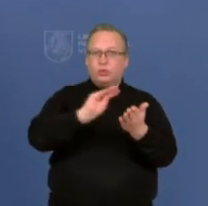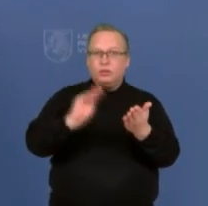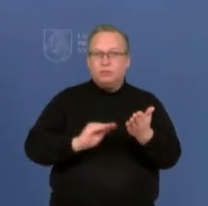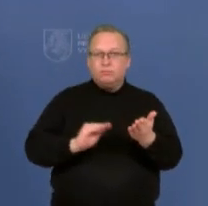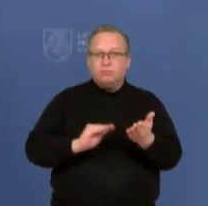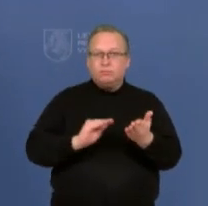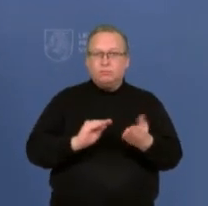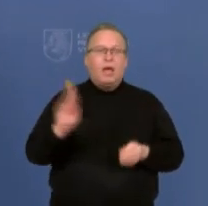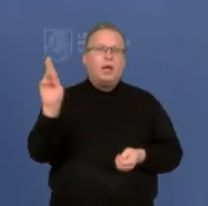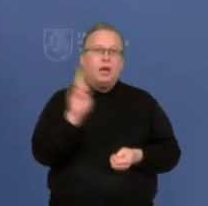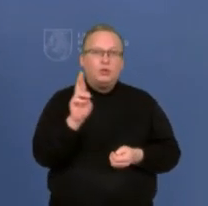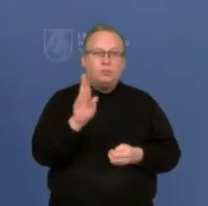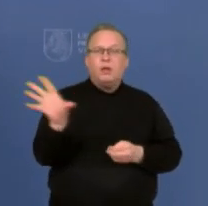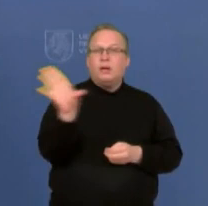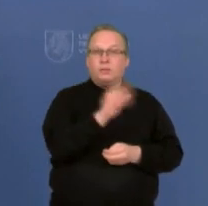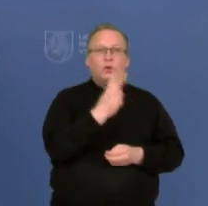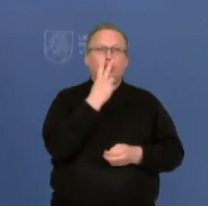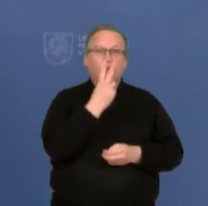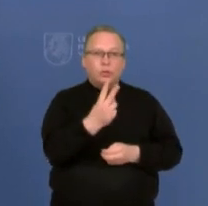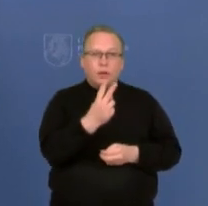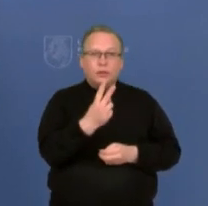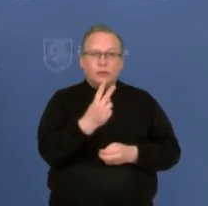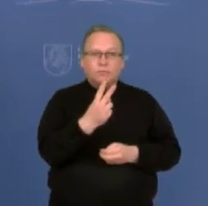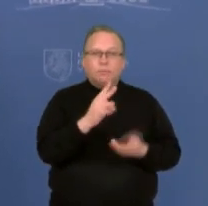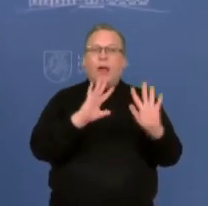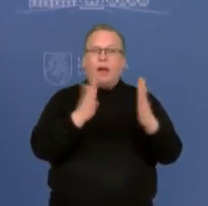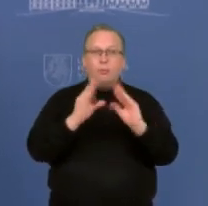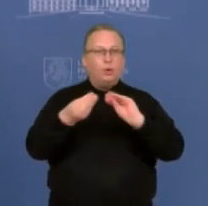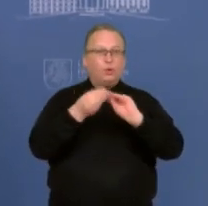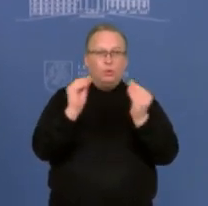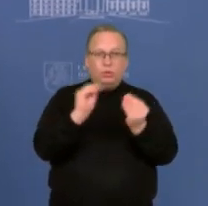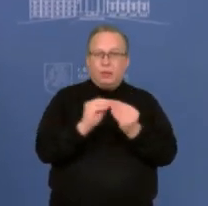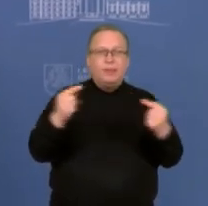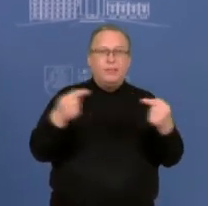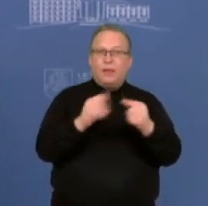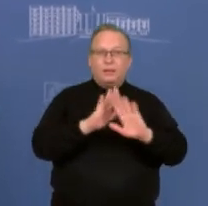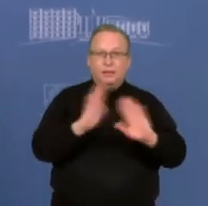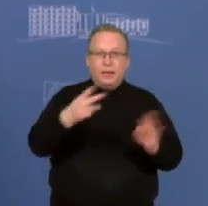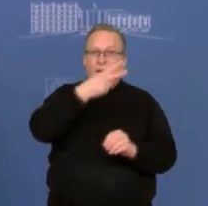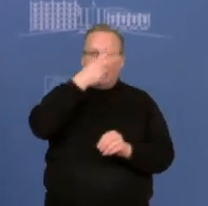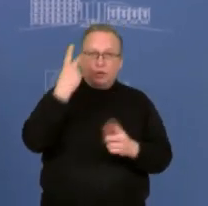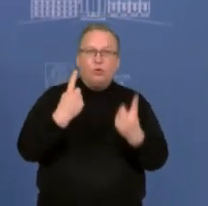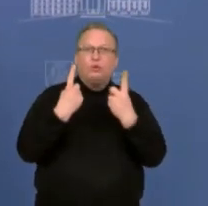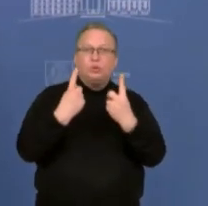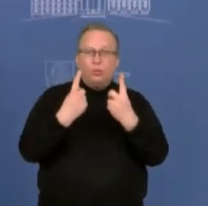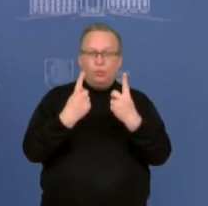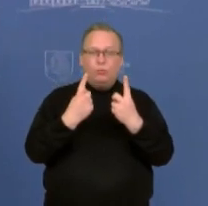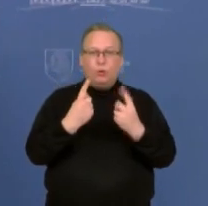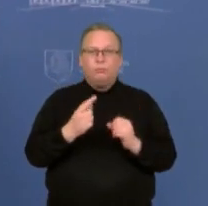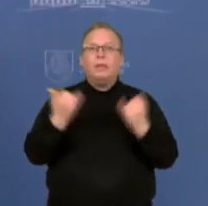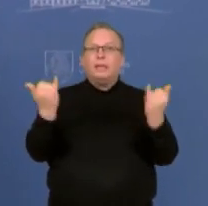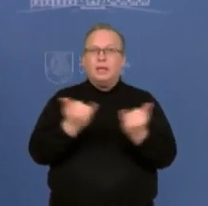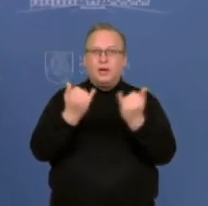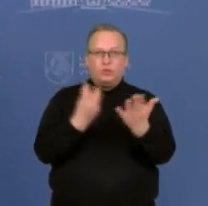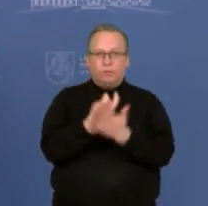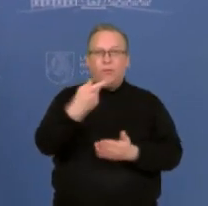ir įvertinusi visas aplinkybės nusprendė, kad sutartys netitinka nacionalinio saugumo interesu ir